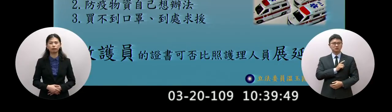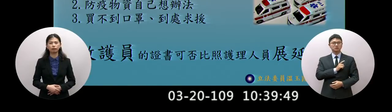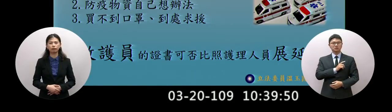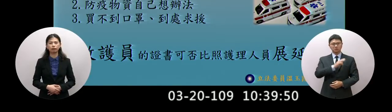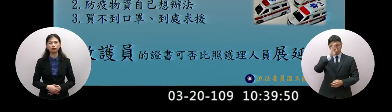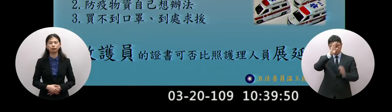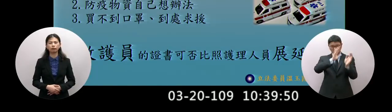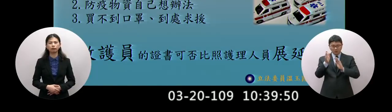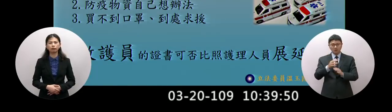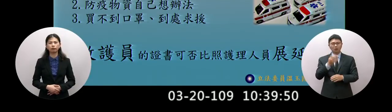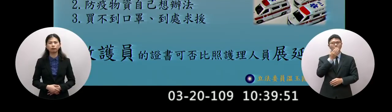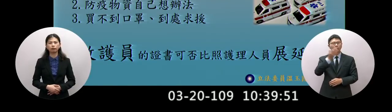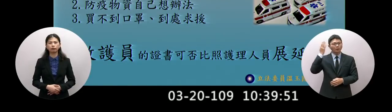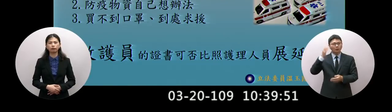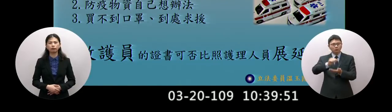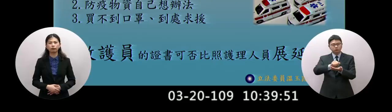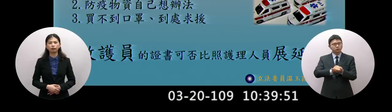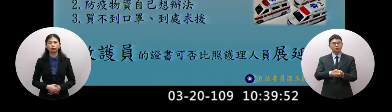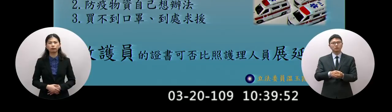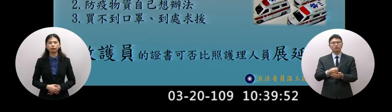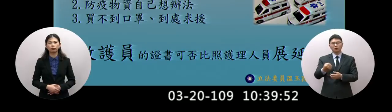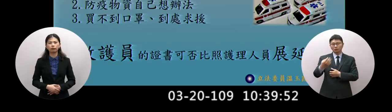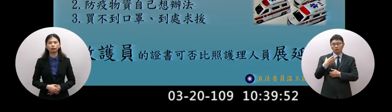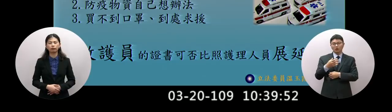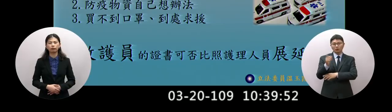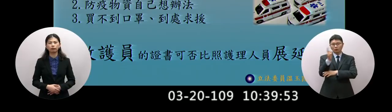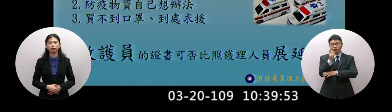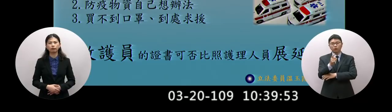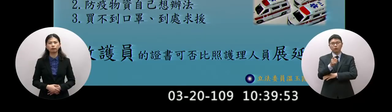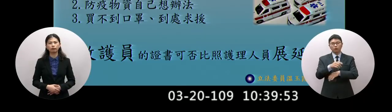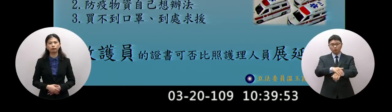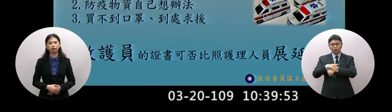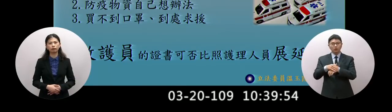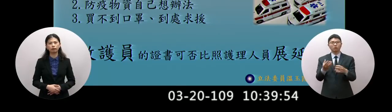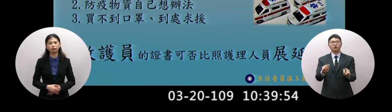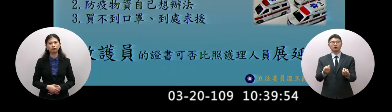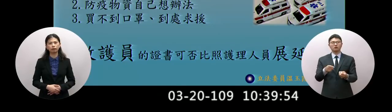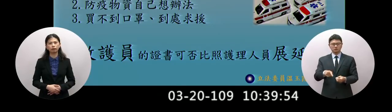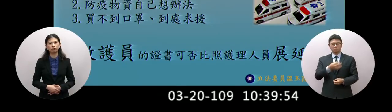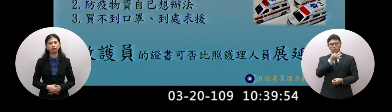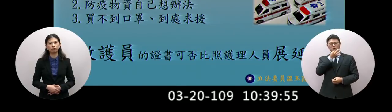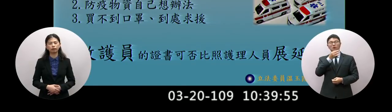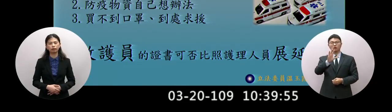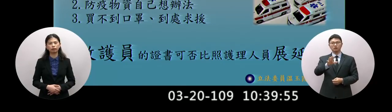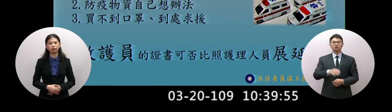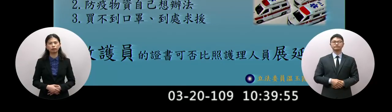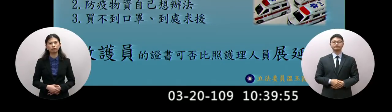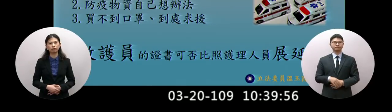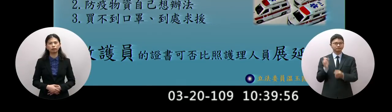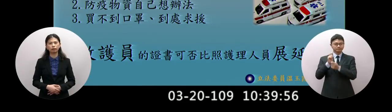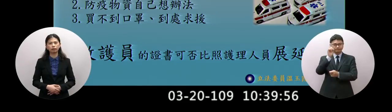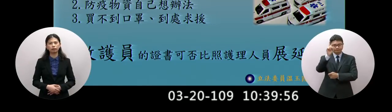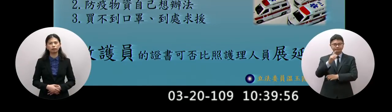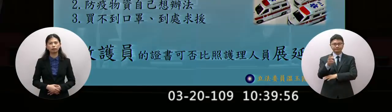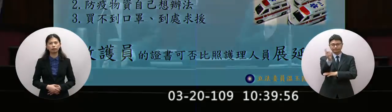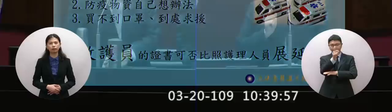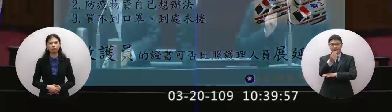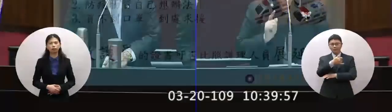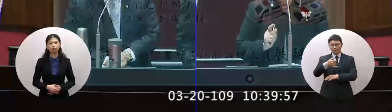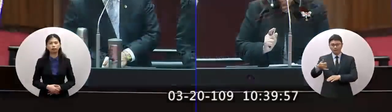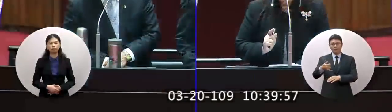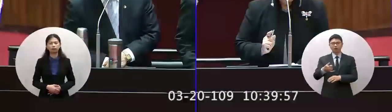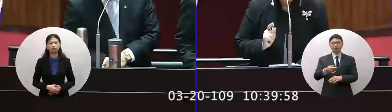史所以這對消防員來說是一段的危險譬如說最近有一個消防員他帶